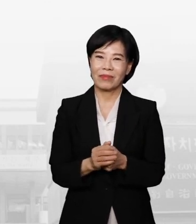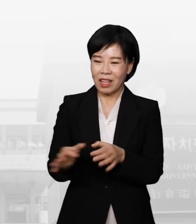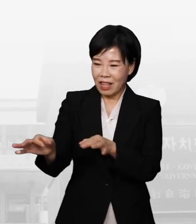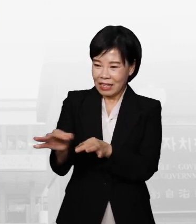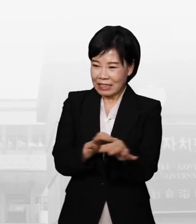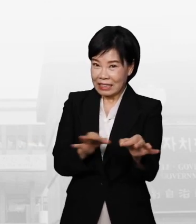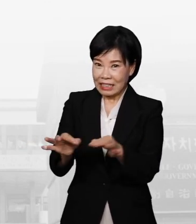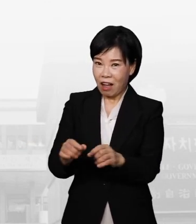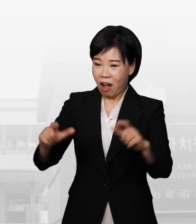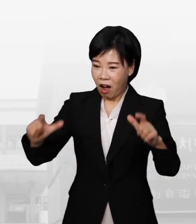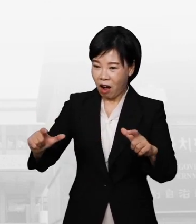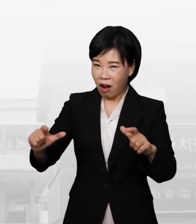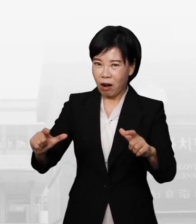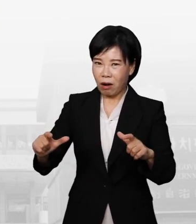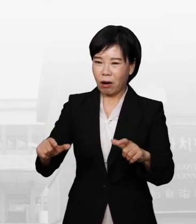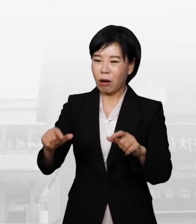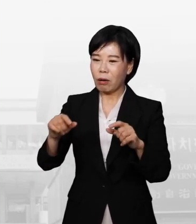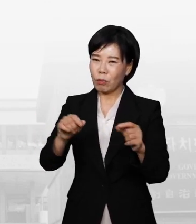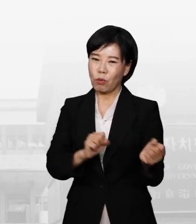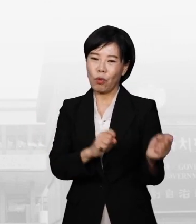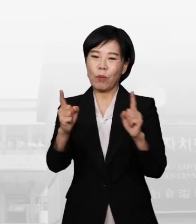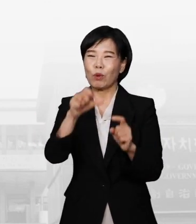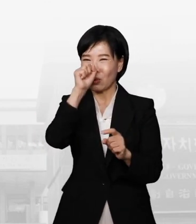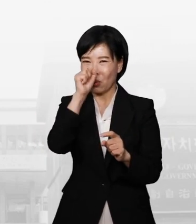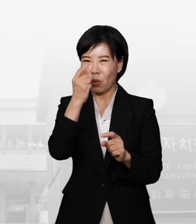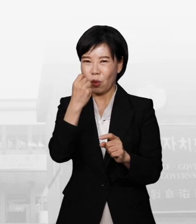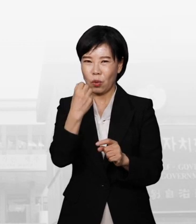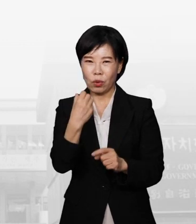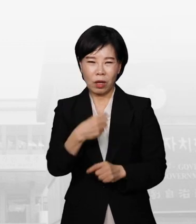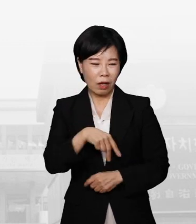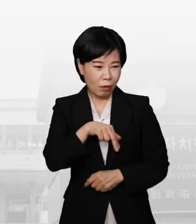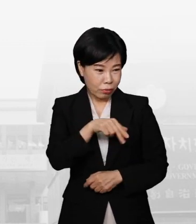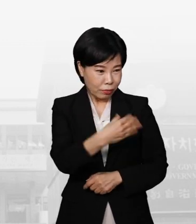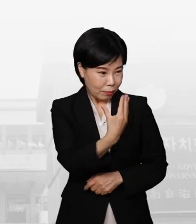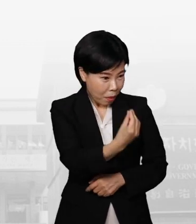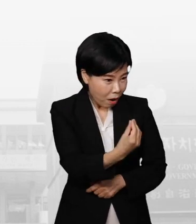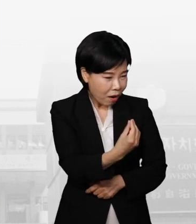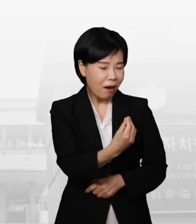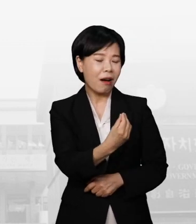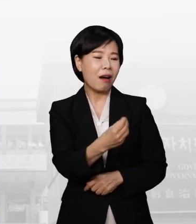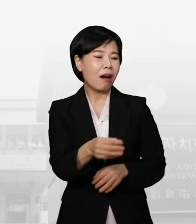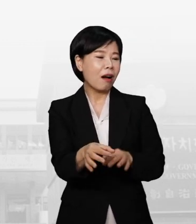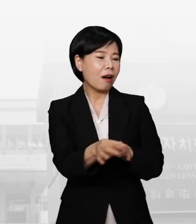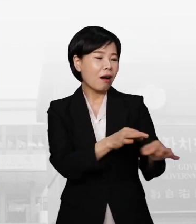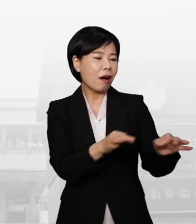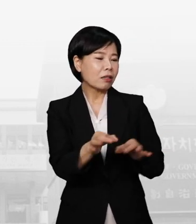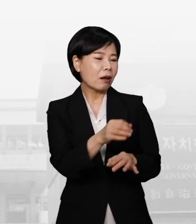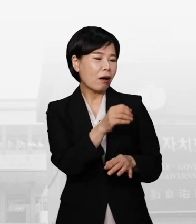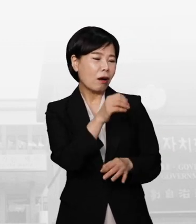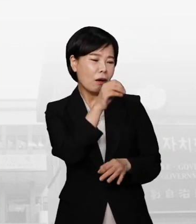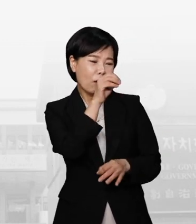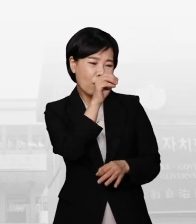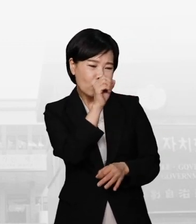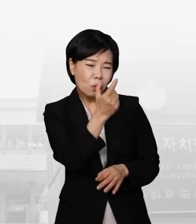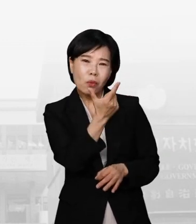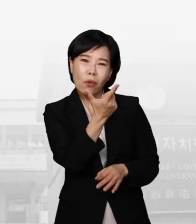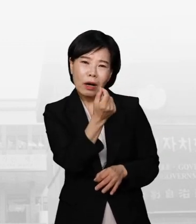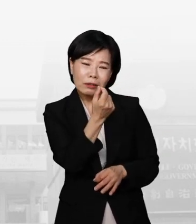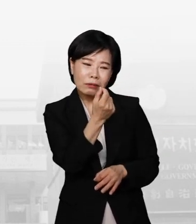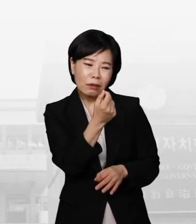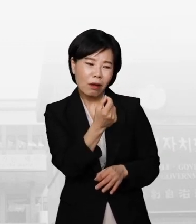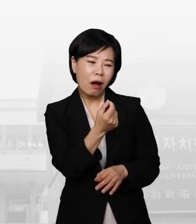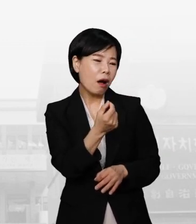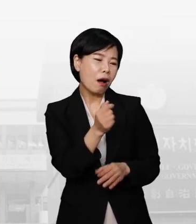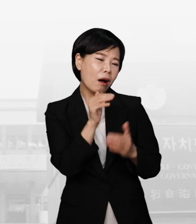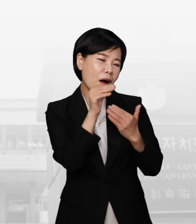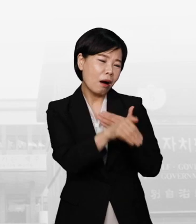시장 3권이 좀 살았으면 좋겠어요. 우리 행인들도 정말 이렇게 다닐 때 장사가 잘 됐으면 그런